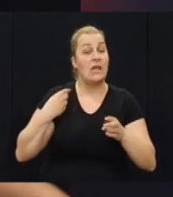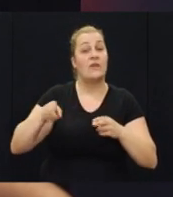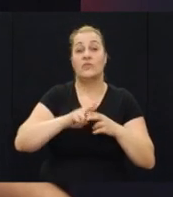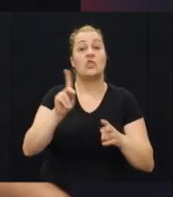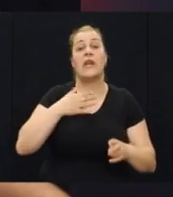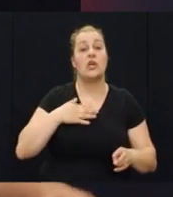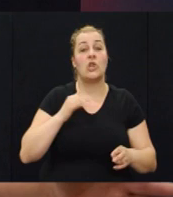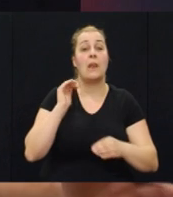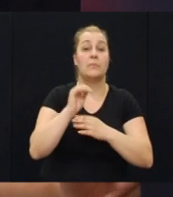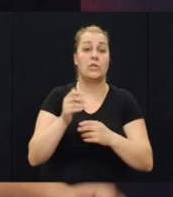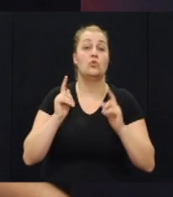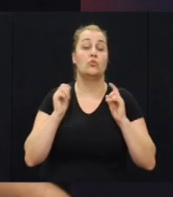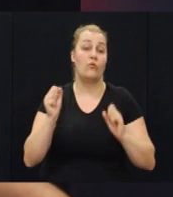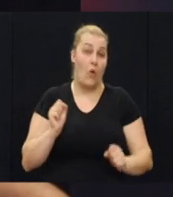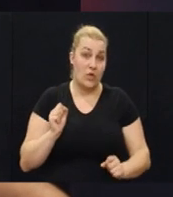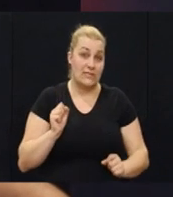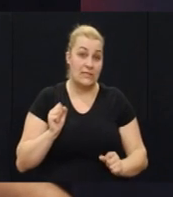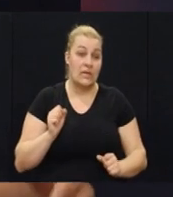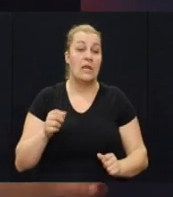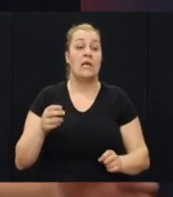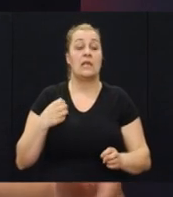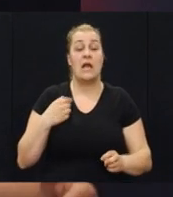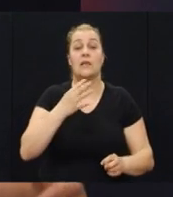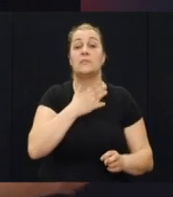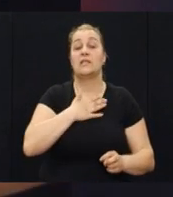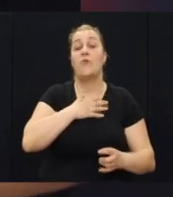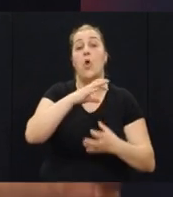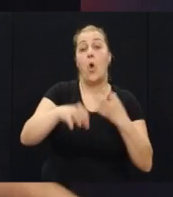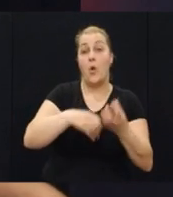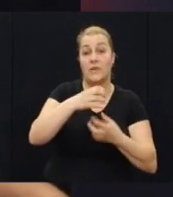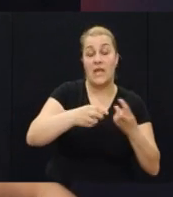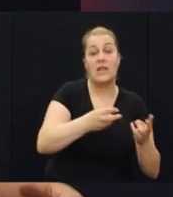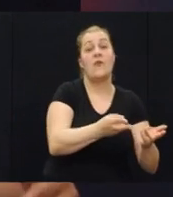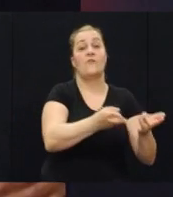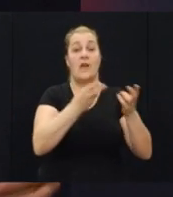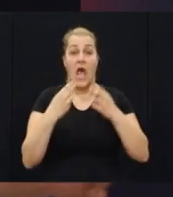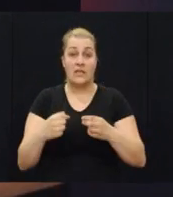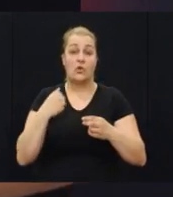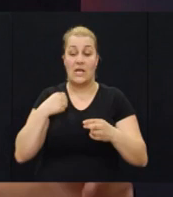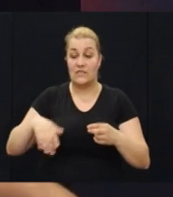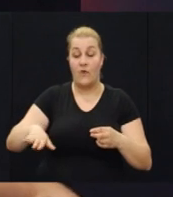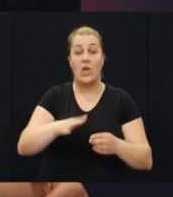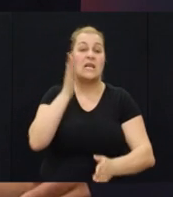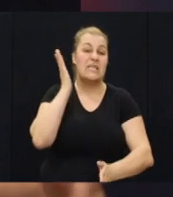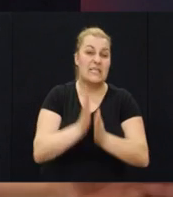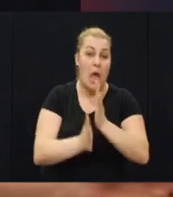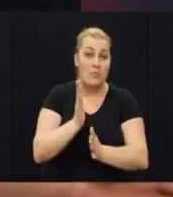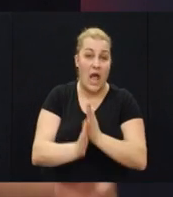vojici i krenuo sam sa svojom obitelji sam vratio se na svoje zapaljeno